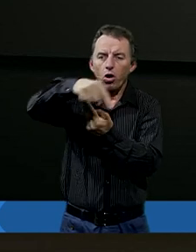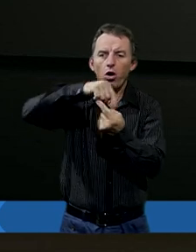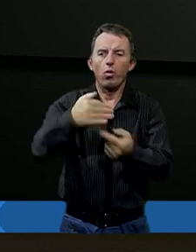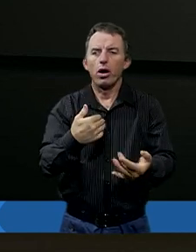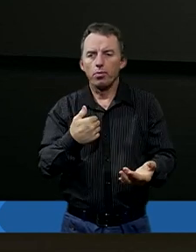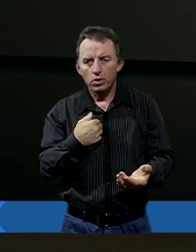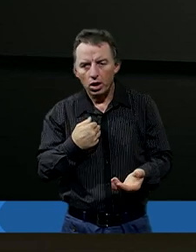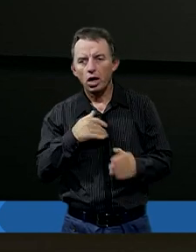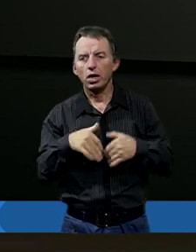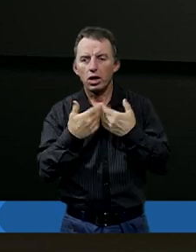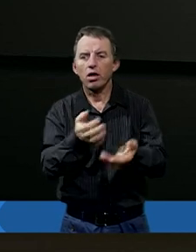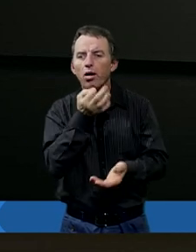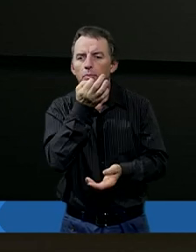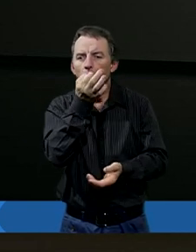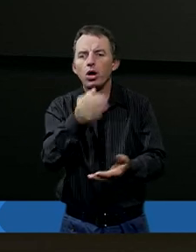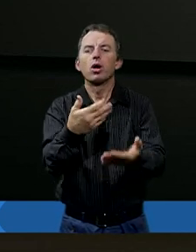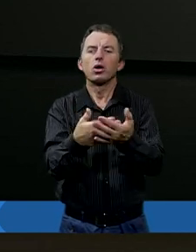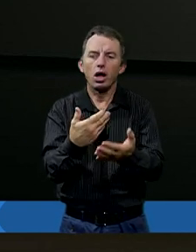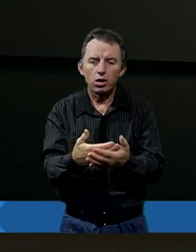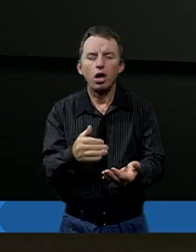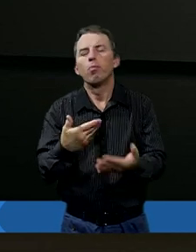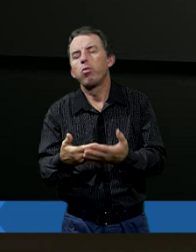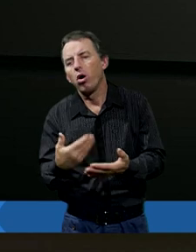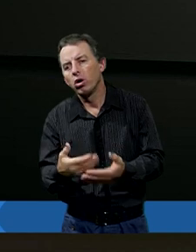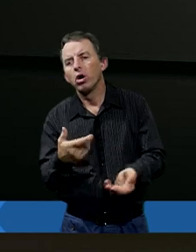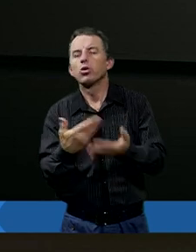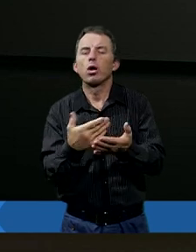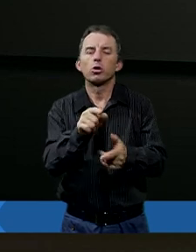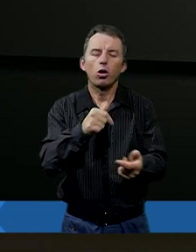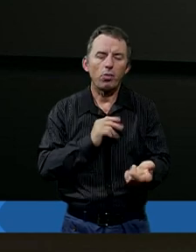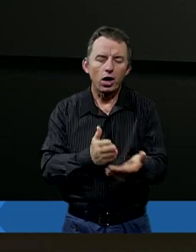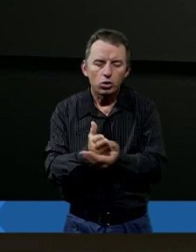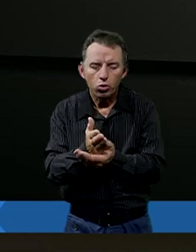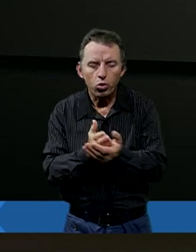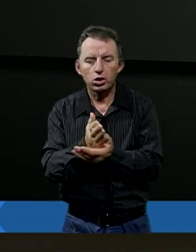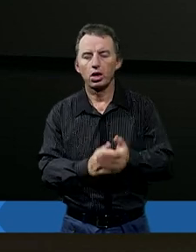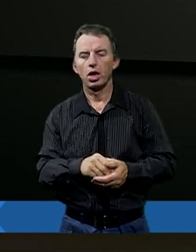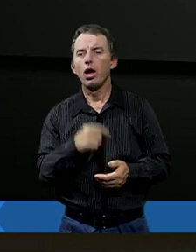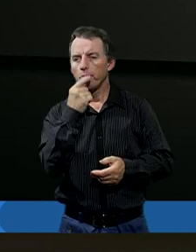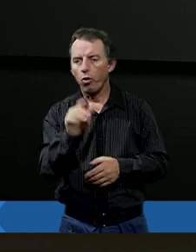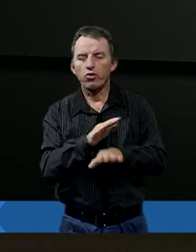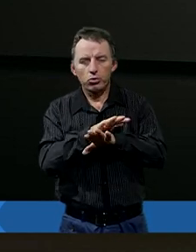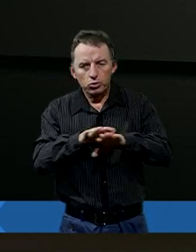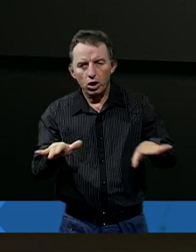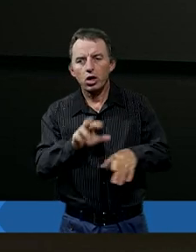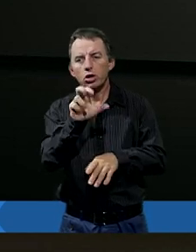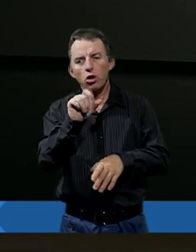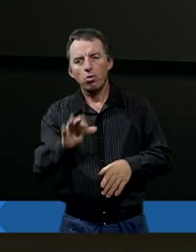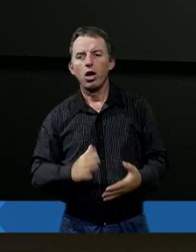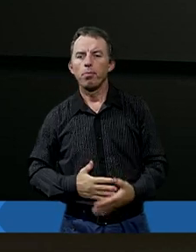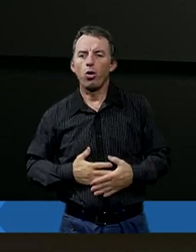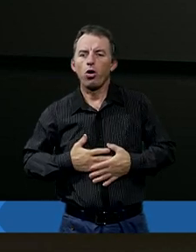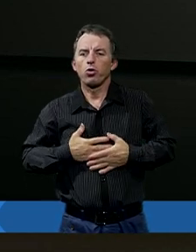mnie. I zadawałam sobie pytania i dlaczego, i po co, i czemu ma to służyć. I powiem szczerze, że Hioba